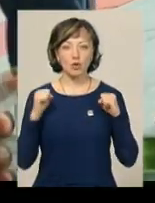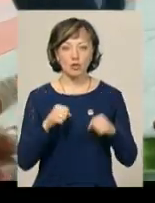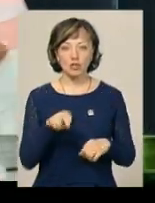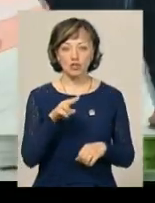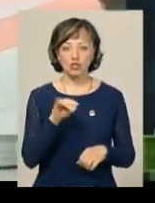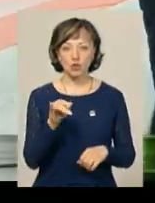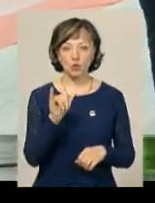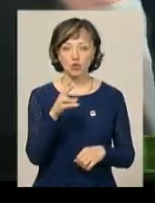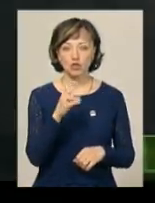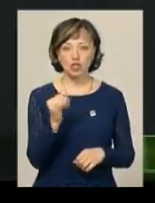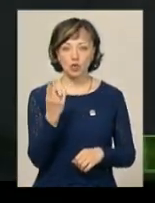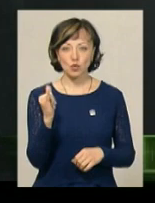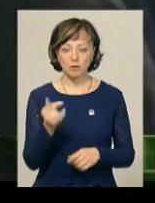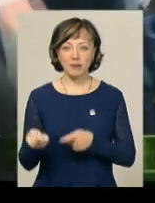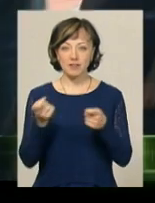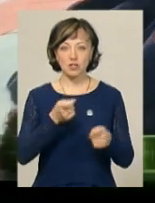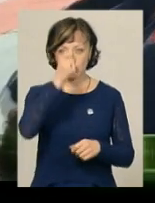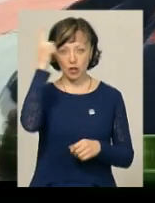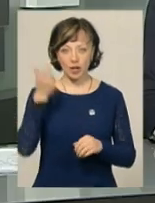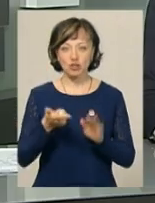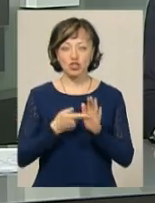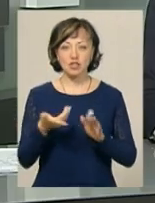Джитсири краю привезли із Чехії 6 медалей.